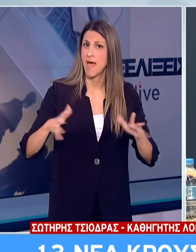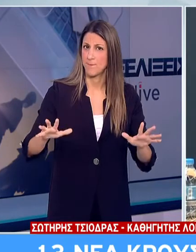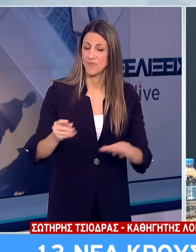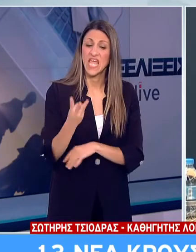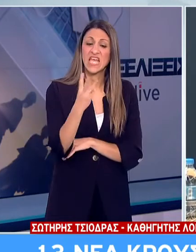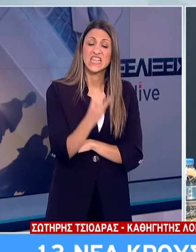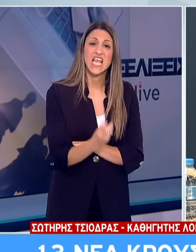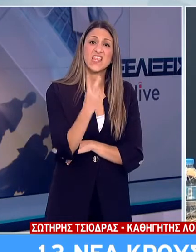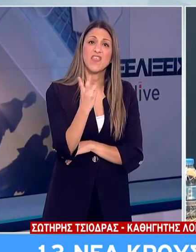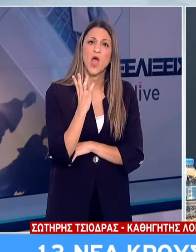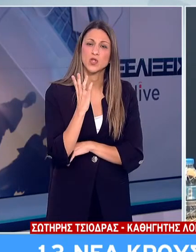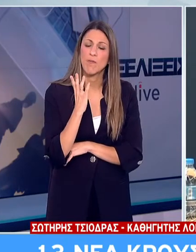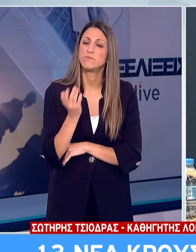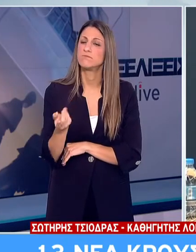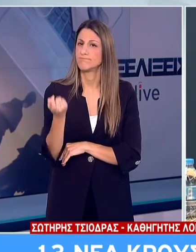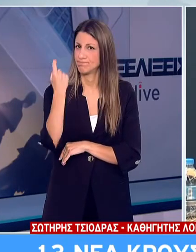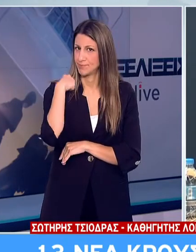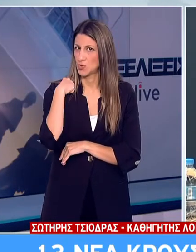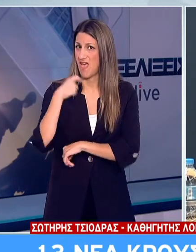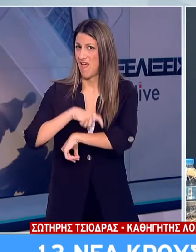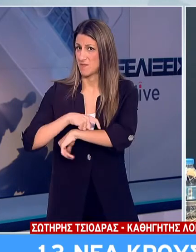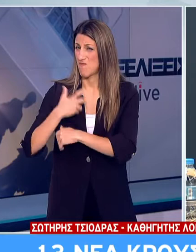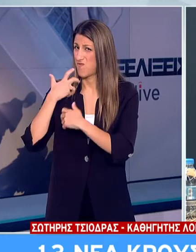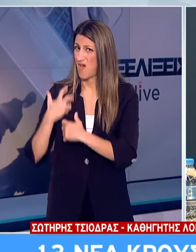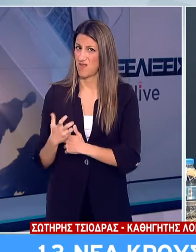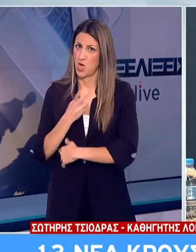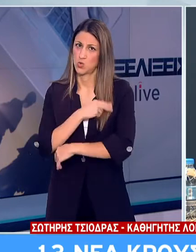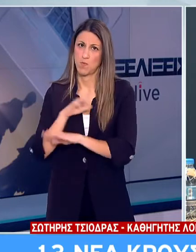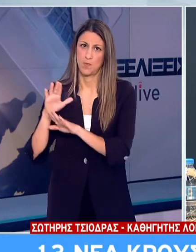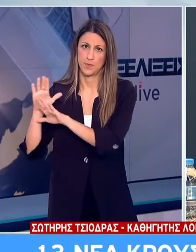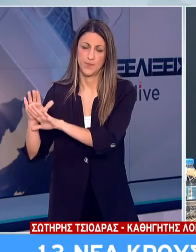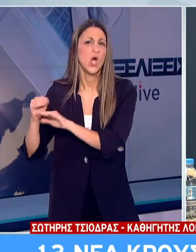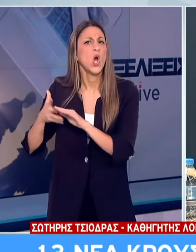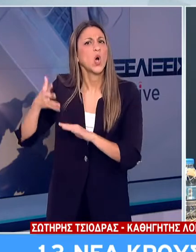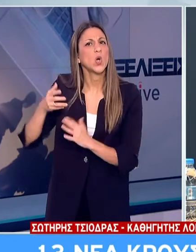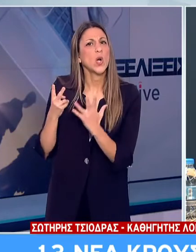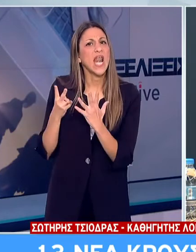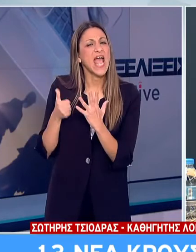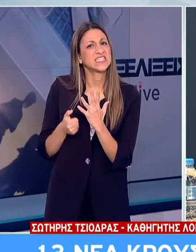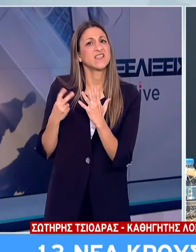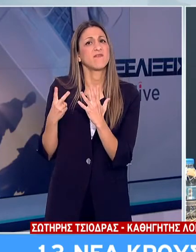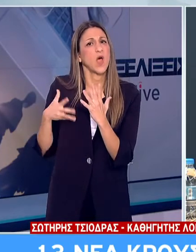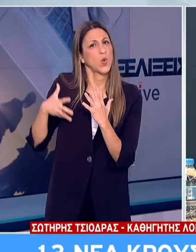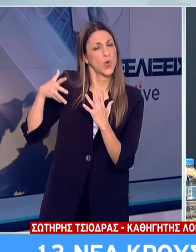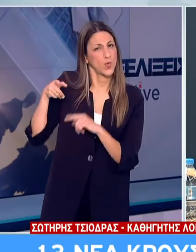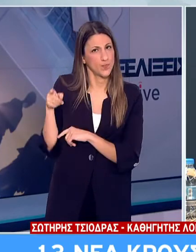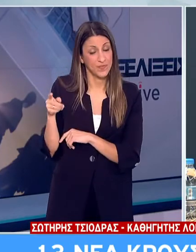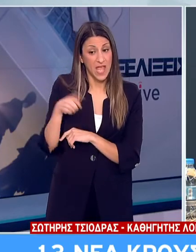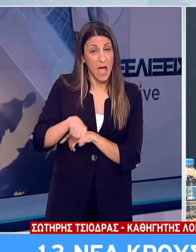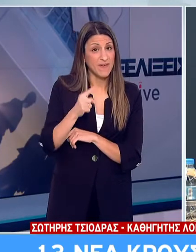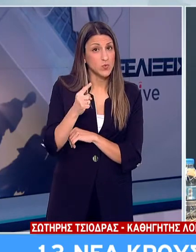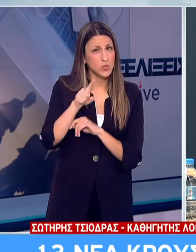32 συμπολίτες μας νοσηλεύονται διασωληνωμένοι. Η διάμεση ηλικία τους είναι 67 έτη. 9,